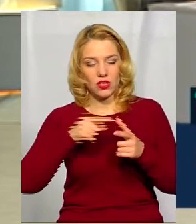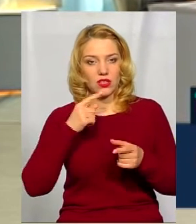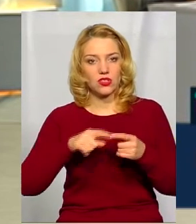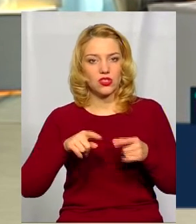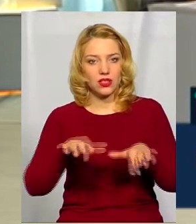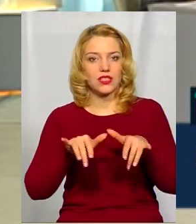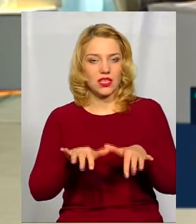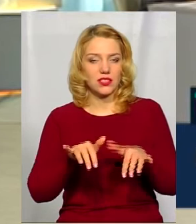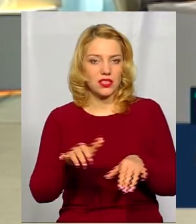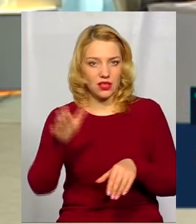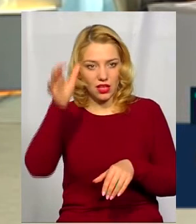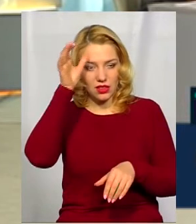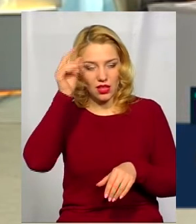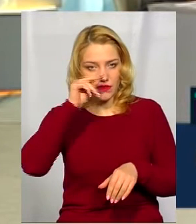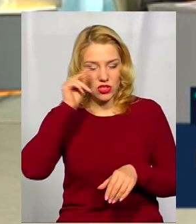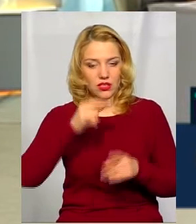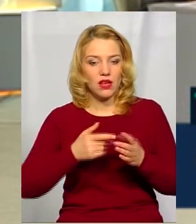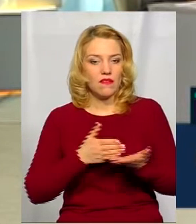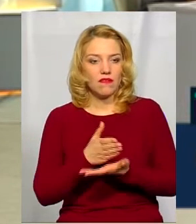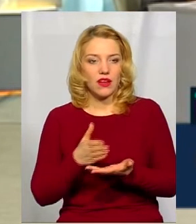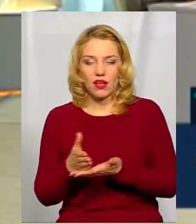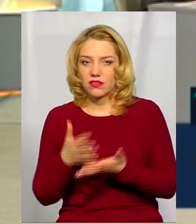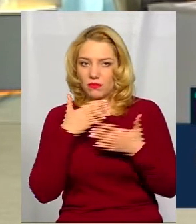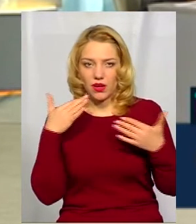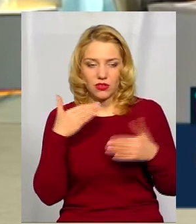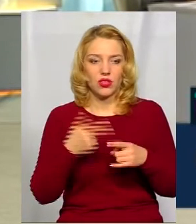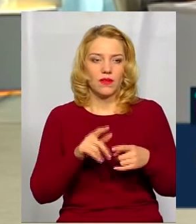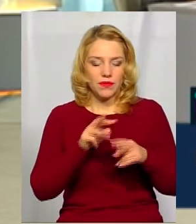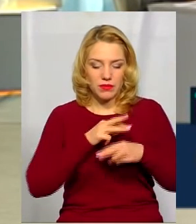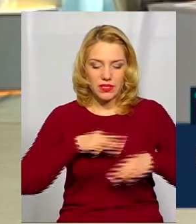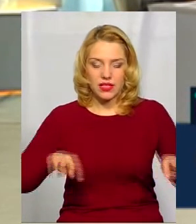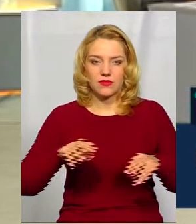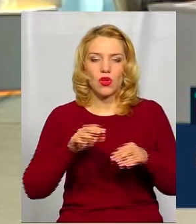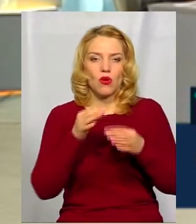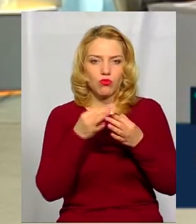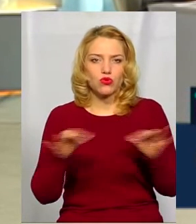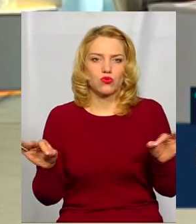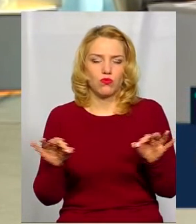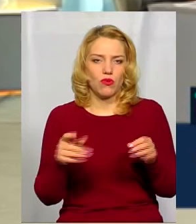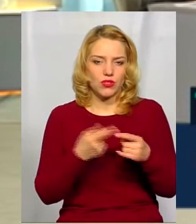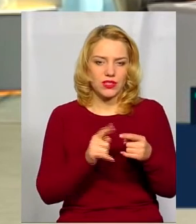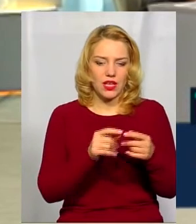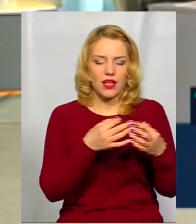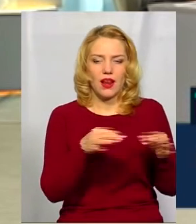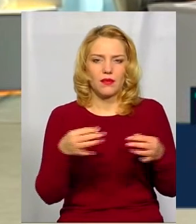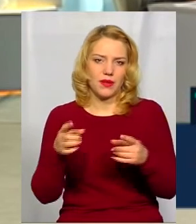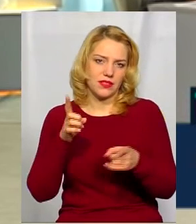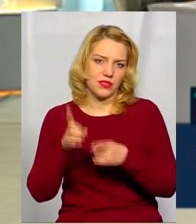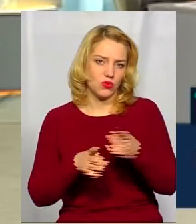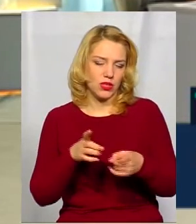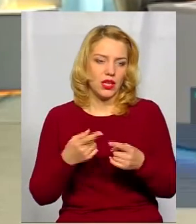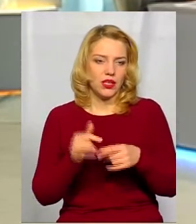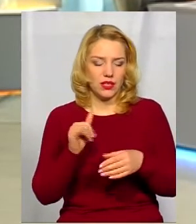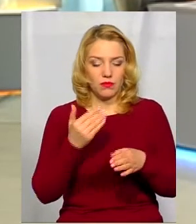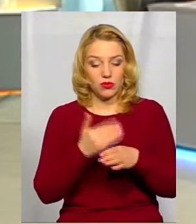Дистанційне, тобто, варіантів дуже багато. От міністерство поступово це лібералізує. І ось цих 900 гривень, це 900 гривень